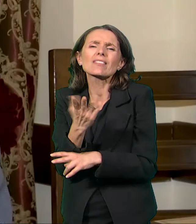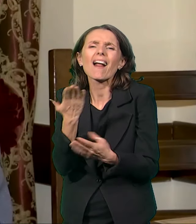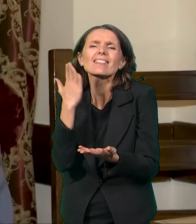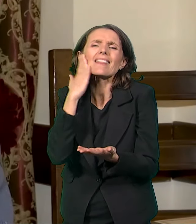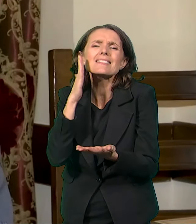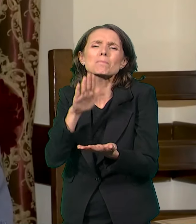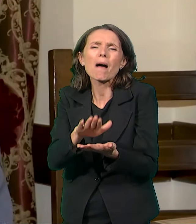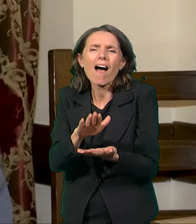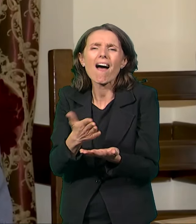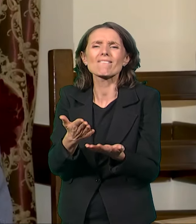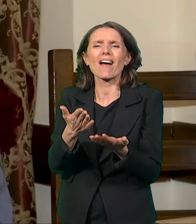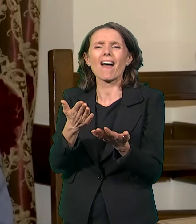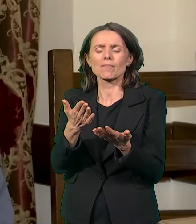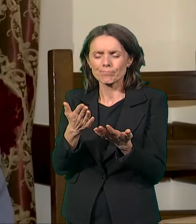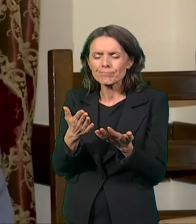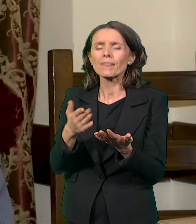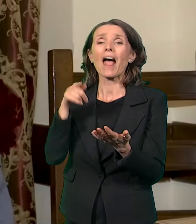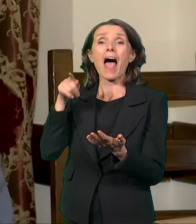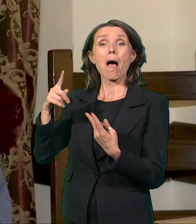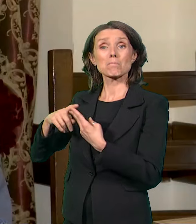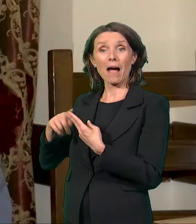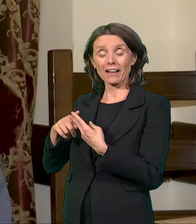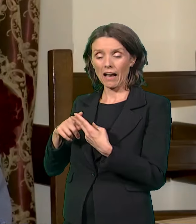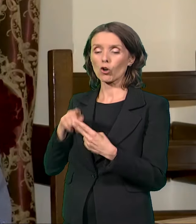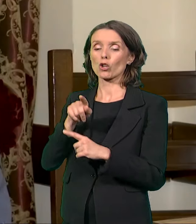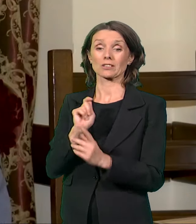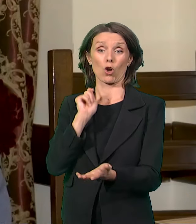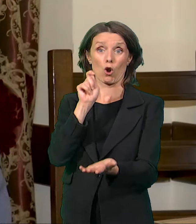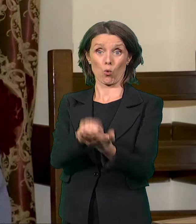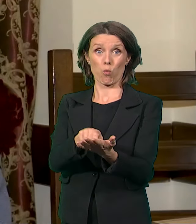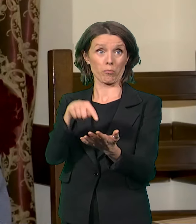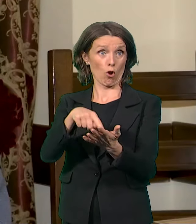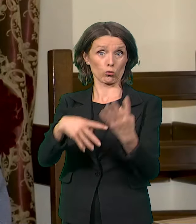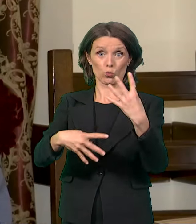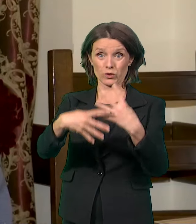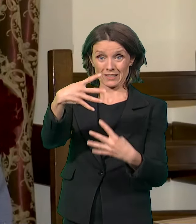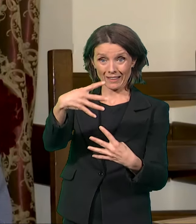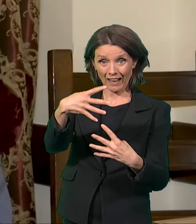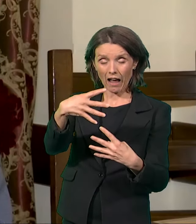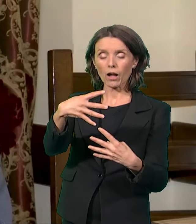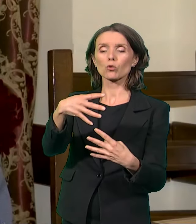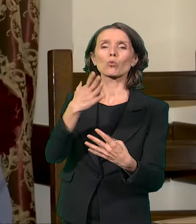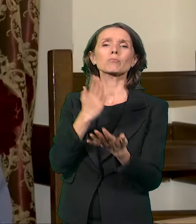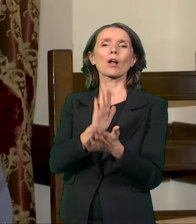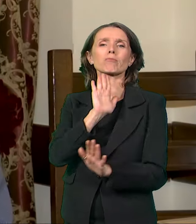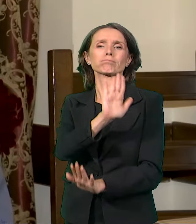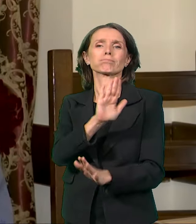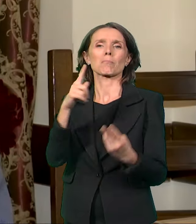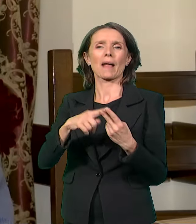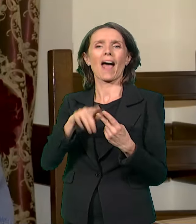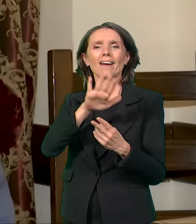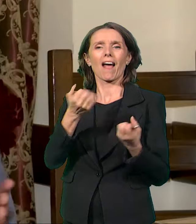han i to su kašnije dograđeno je, jedno vreme se je zvao čak i i ovaj